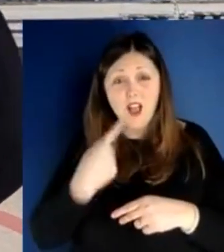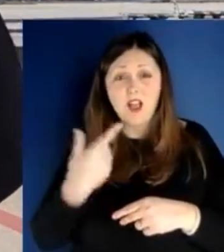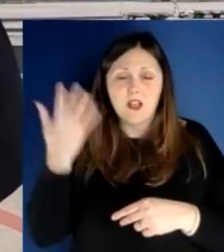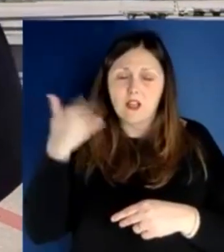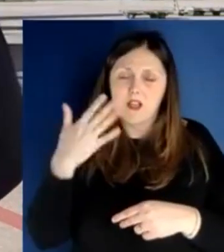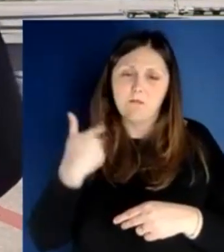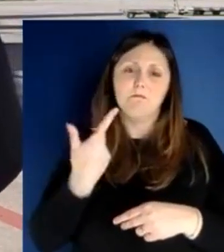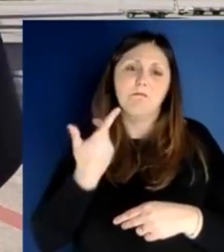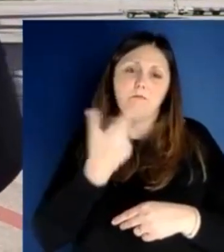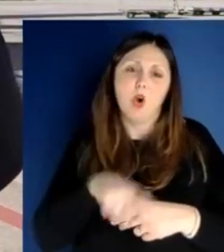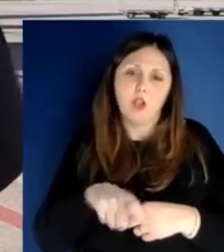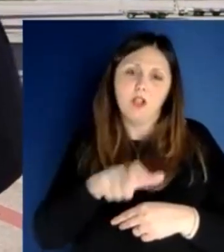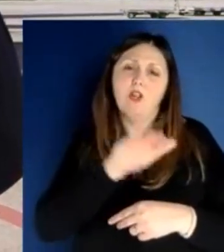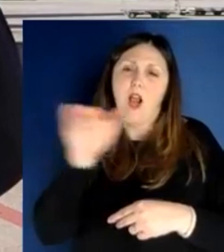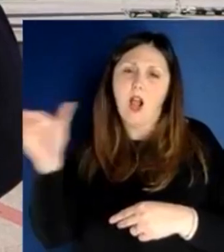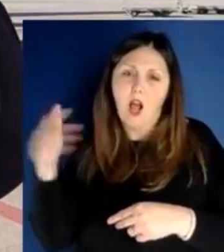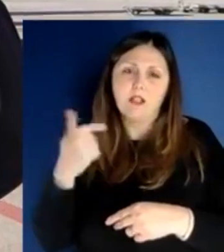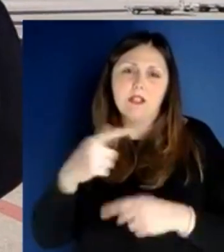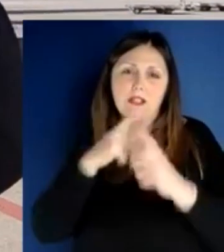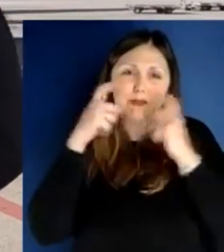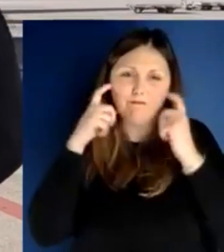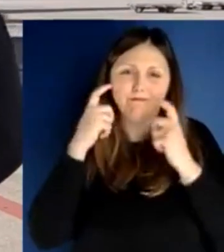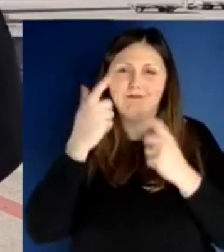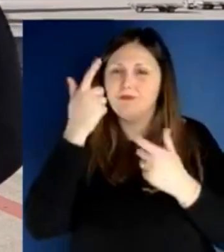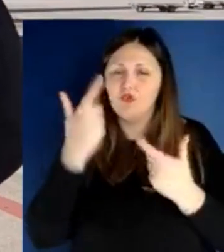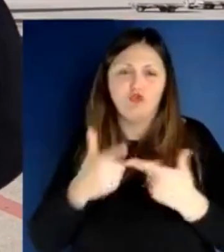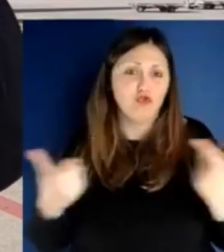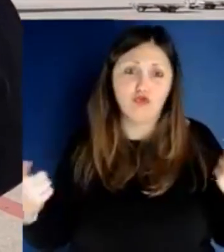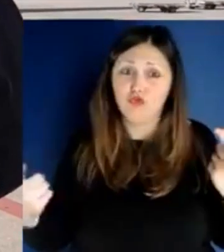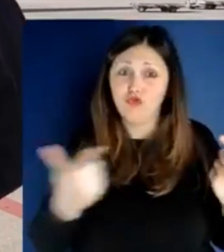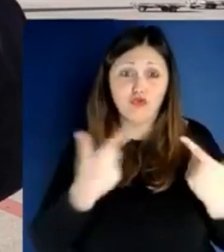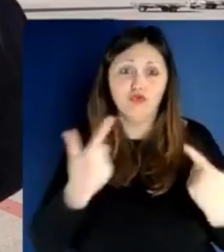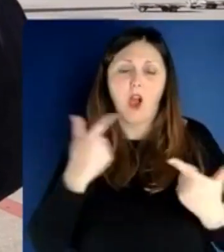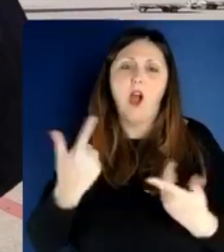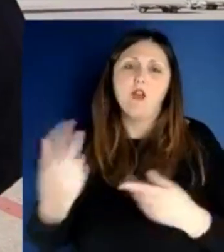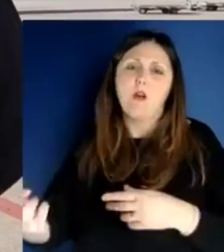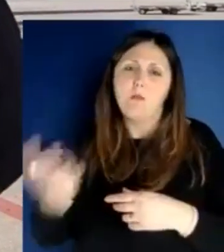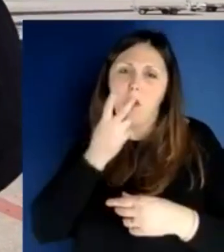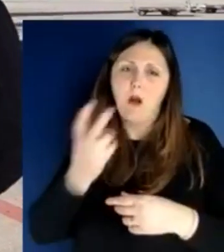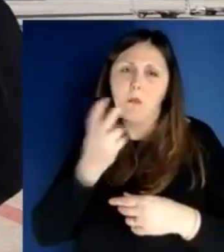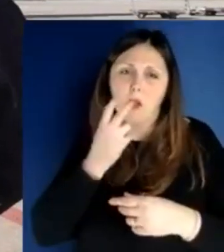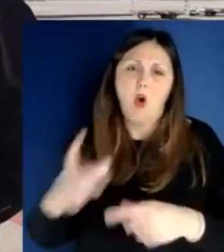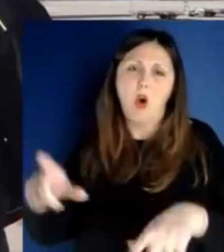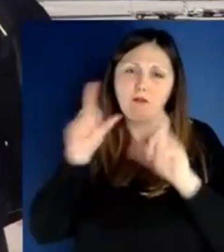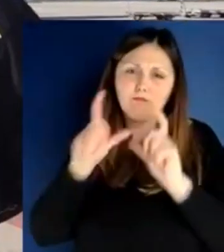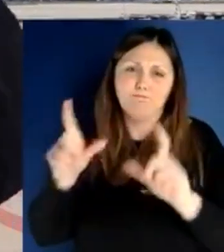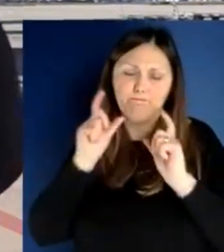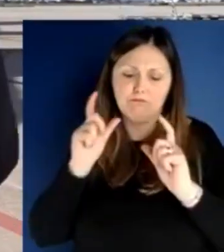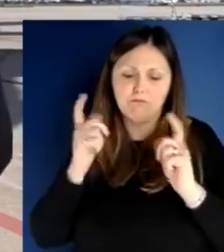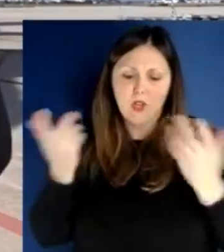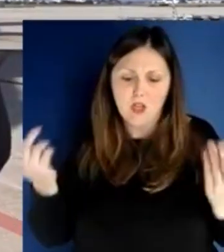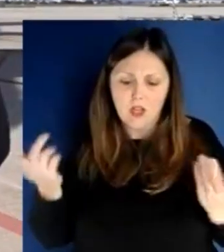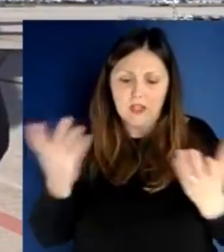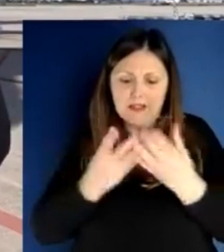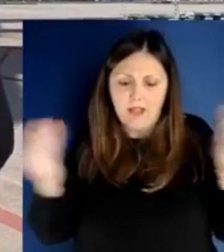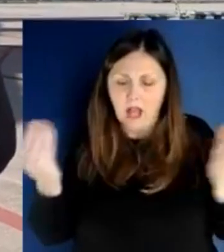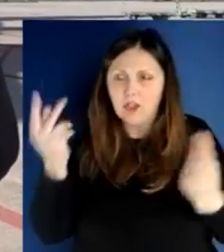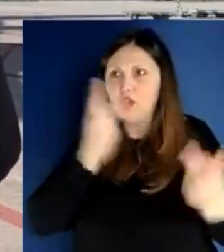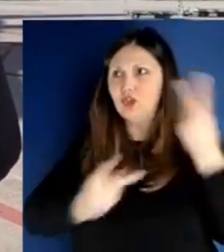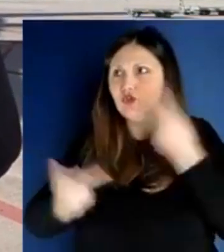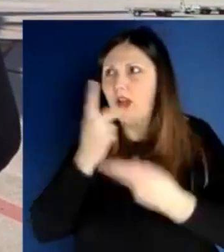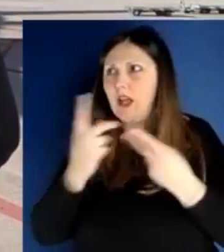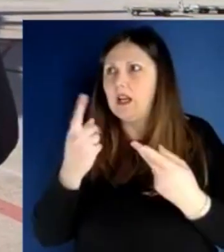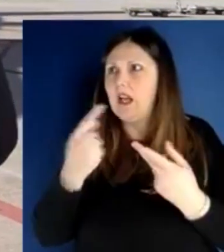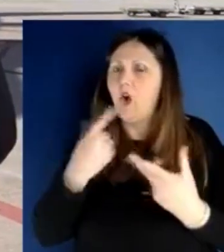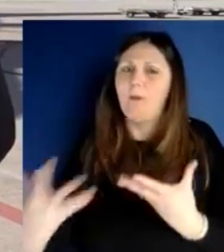di darci la responsabilità della mancanza di questi dpi, quando in realtà è un problema mondiale, è un problema che riguarda